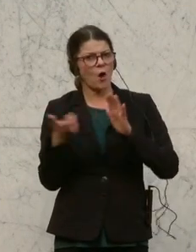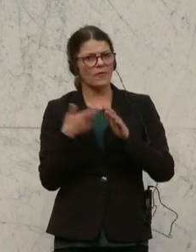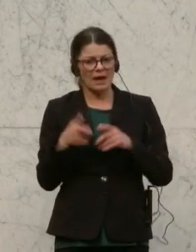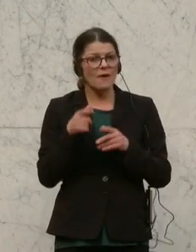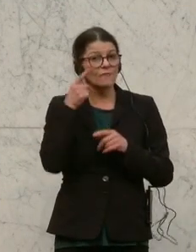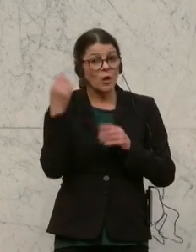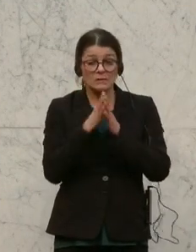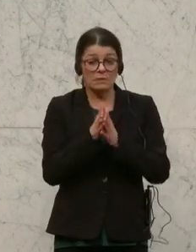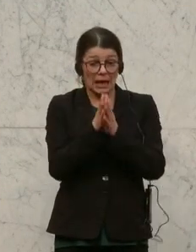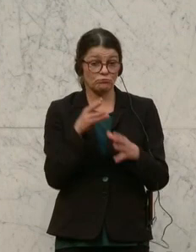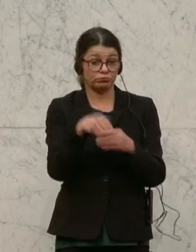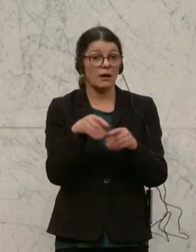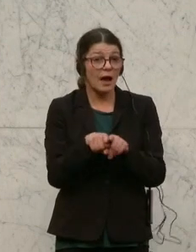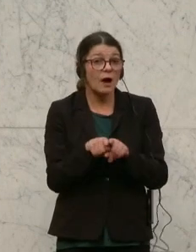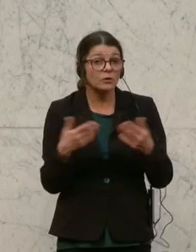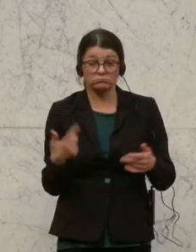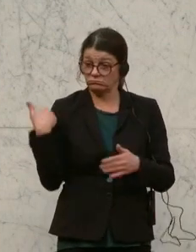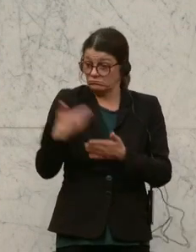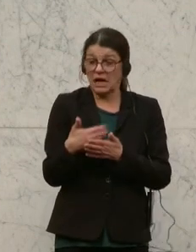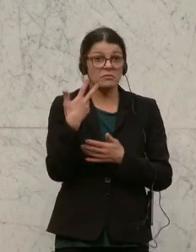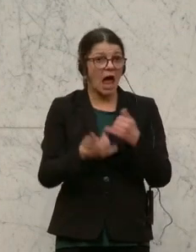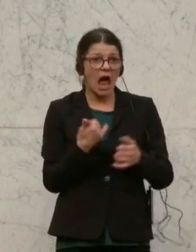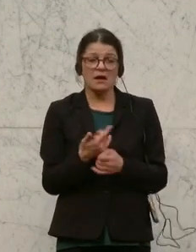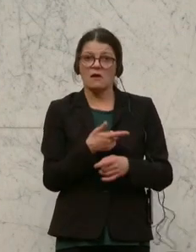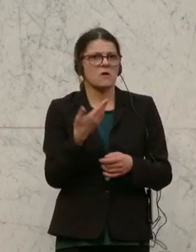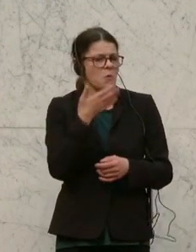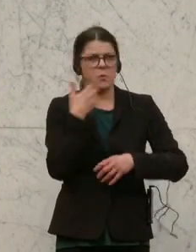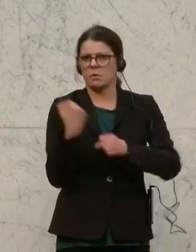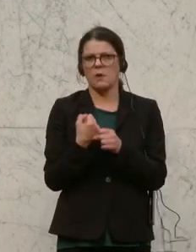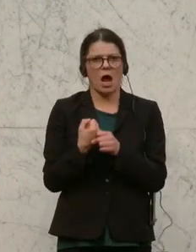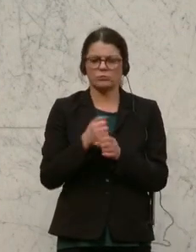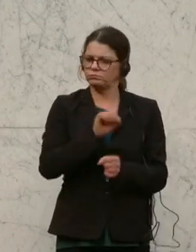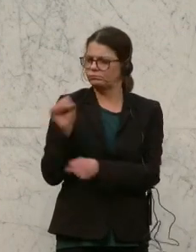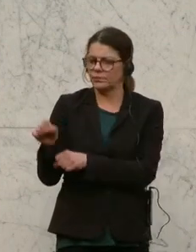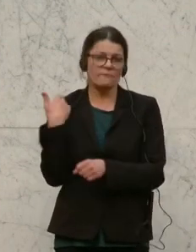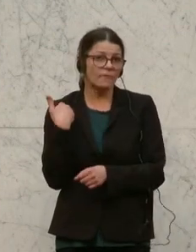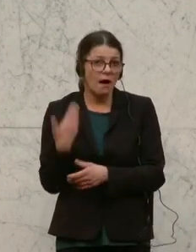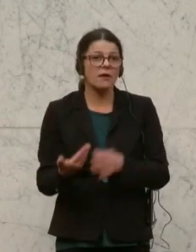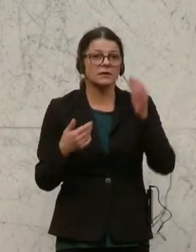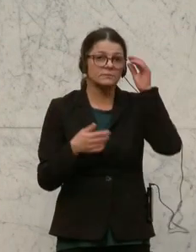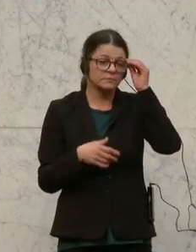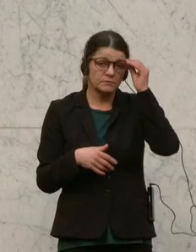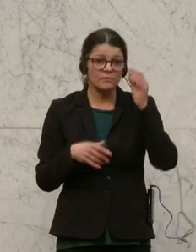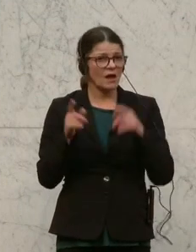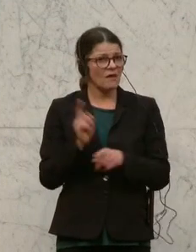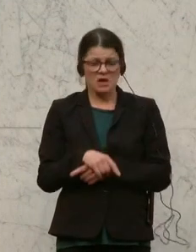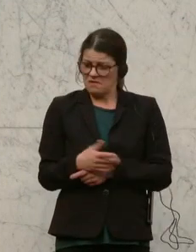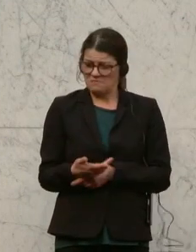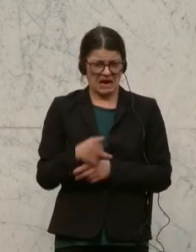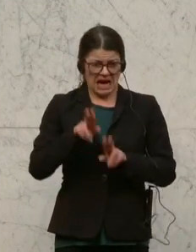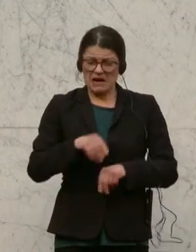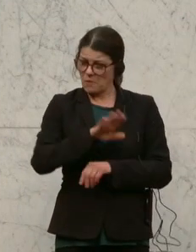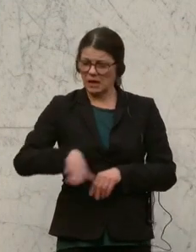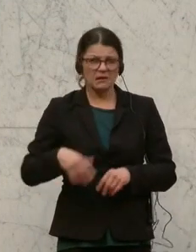Volksbegehren sind, die die letzten drei Jahre überhaupt nicht erfüllt werden, sondern die Rechte der Kinder vollkommen unter die Räder